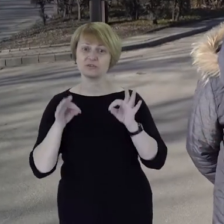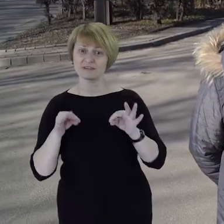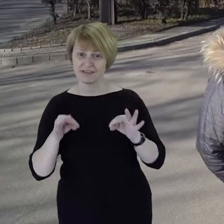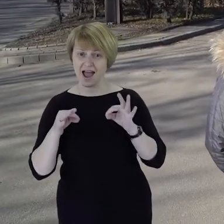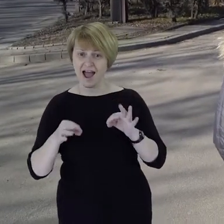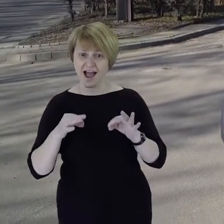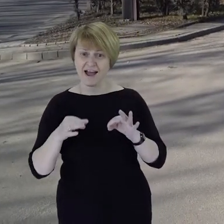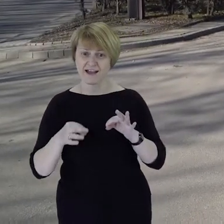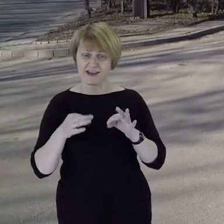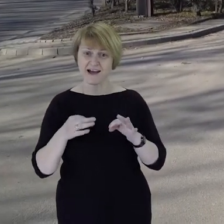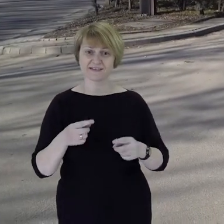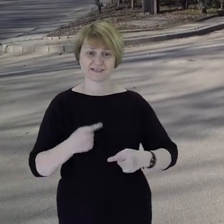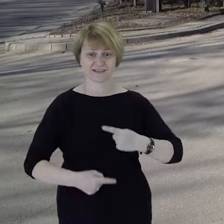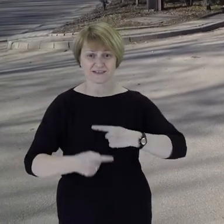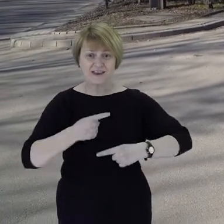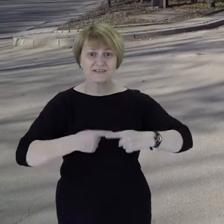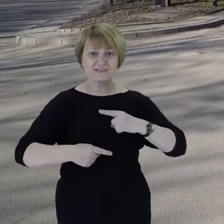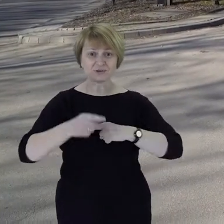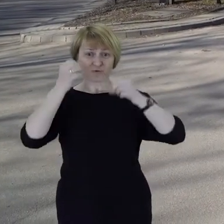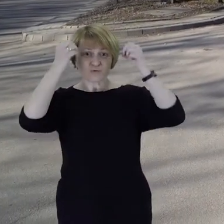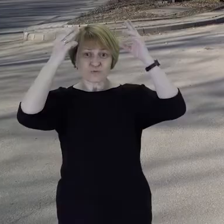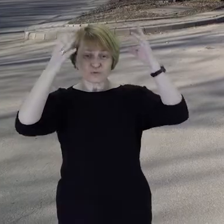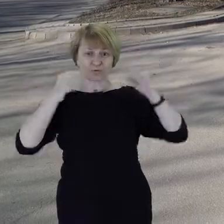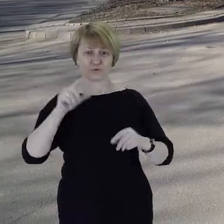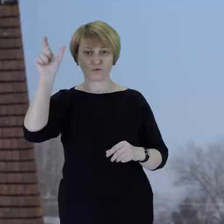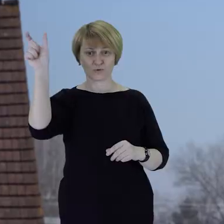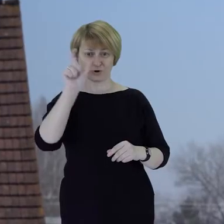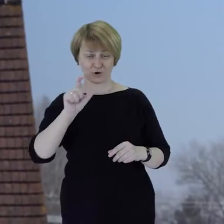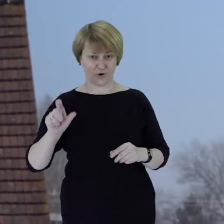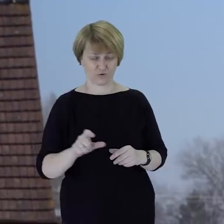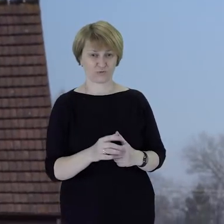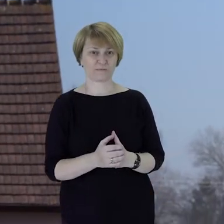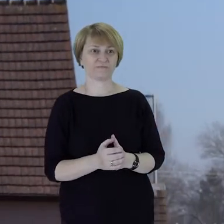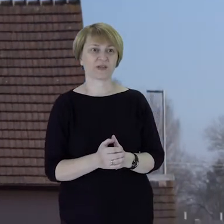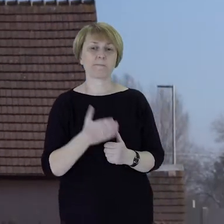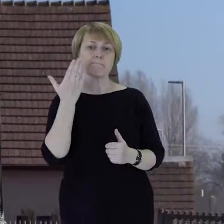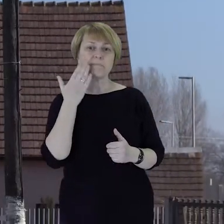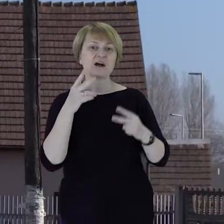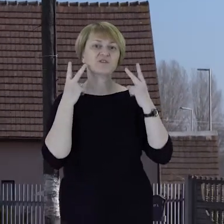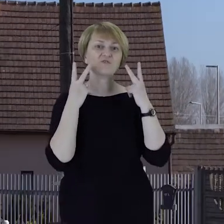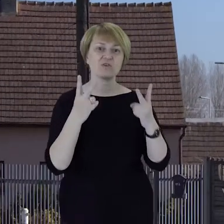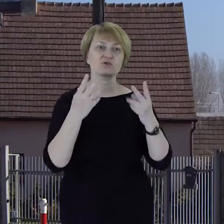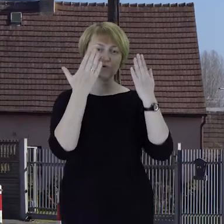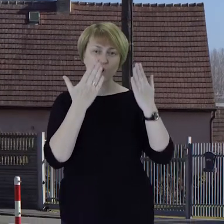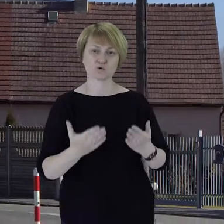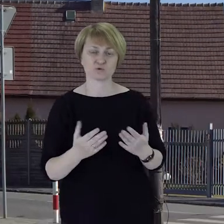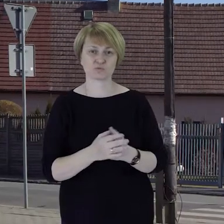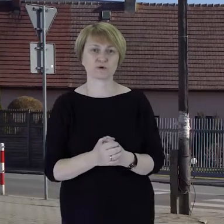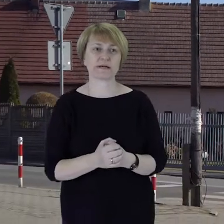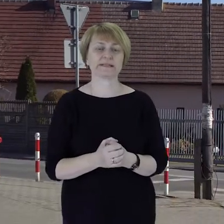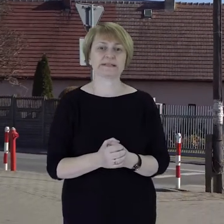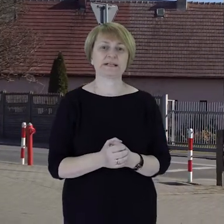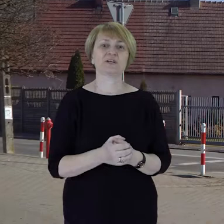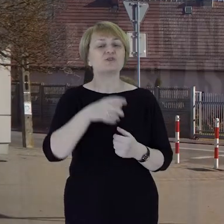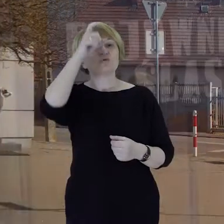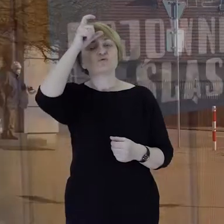dziedzictwa Rodła, właśnie idąc ulicą Gorzołki. Kolejnej bardzo ważnej postaci dla Związku Polaków Niemczech.